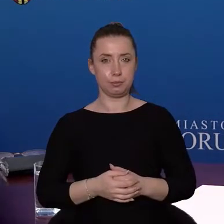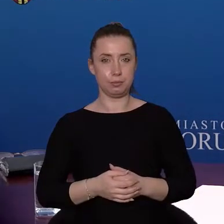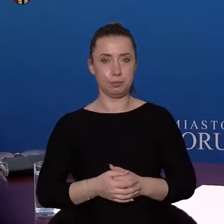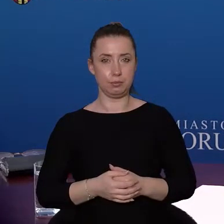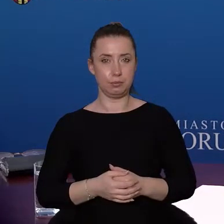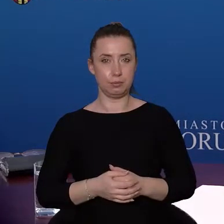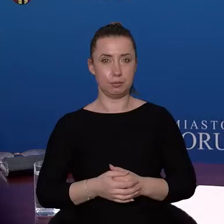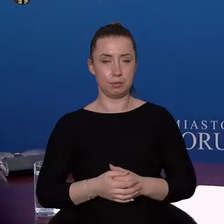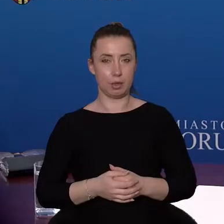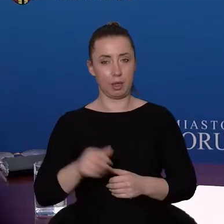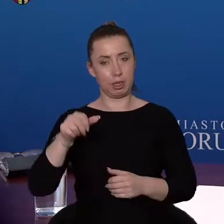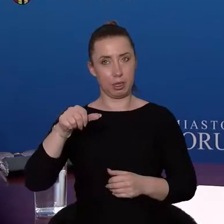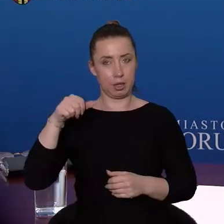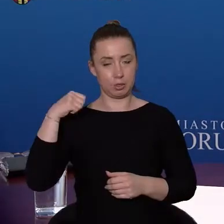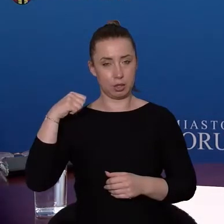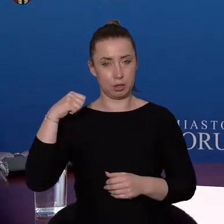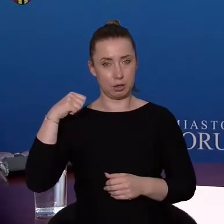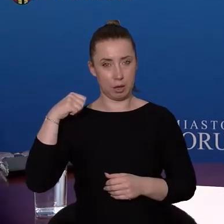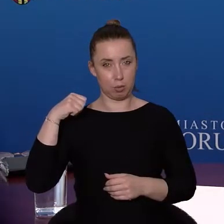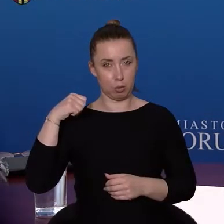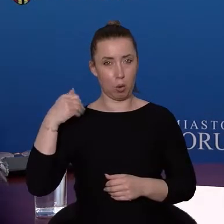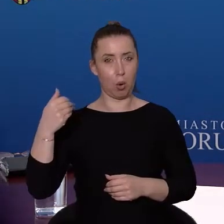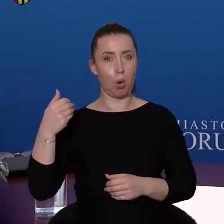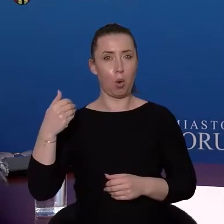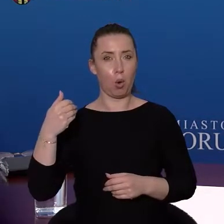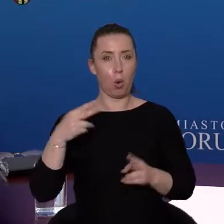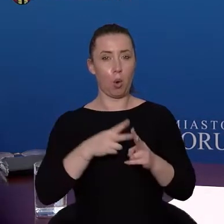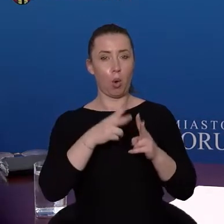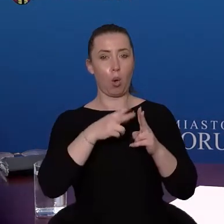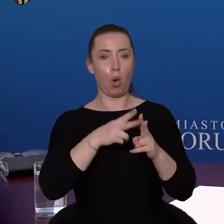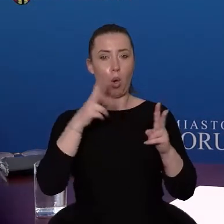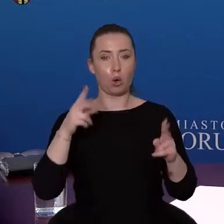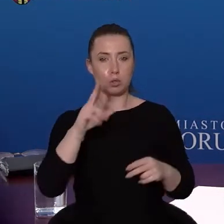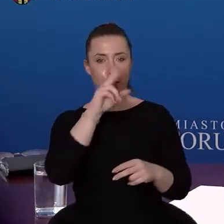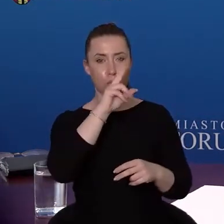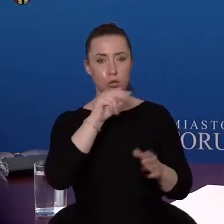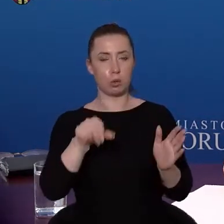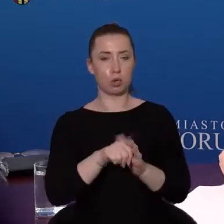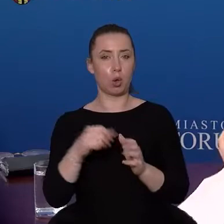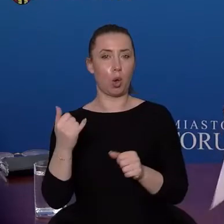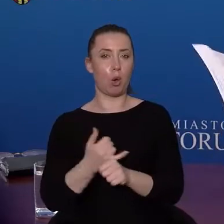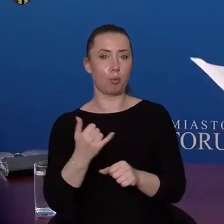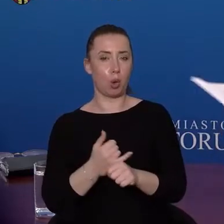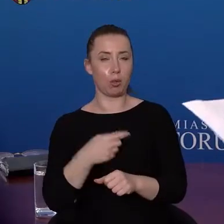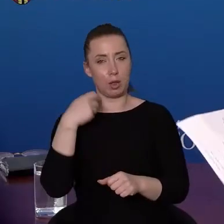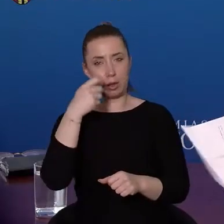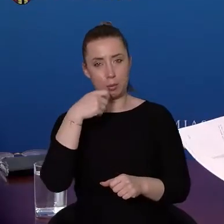razie z danych z ubiegłego tygodnia wynikało, że w dni robocze tych badań wymazowych było